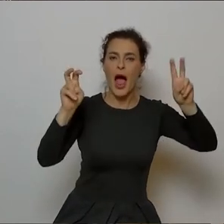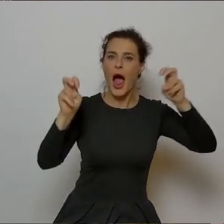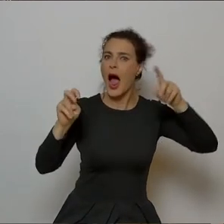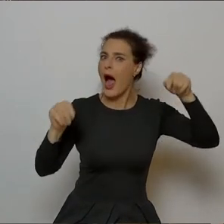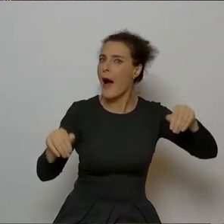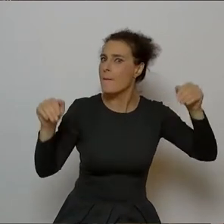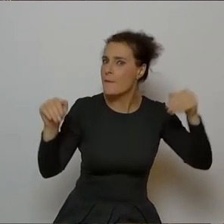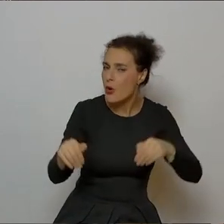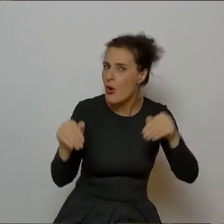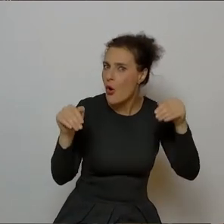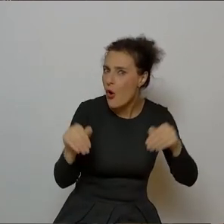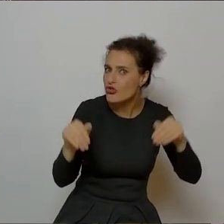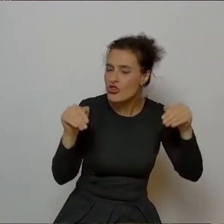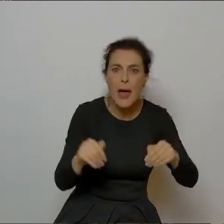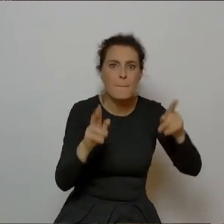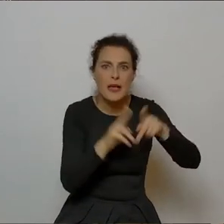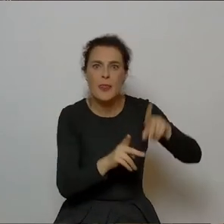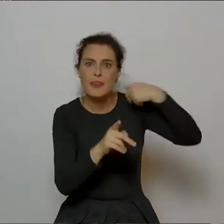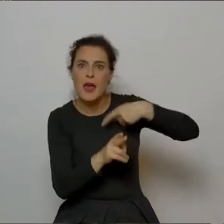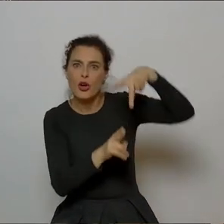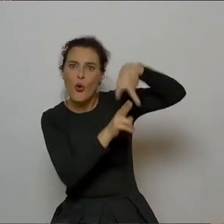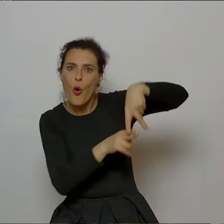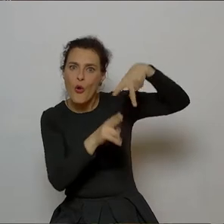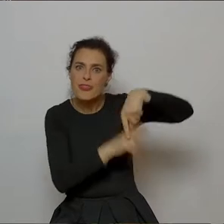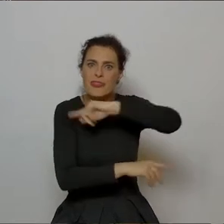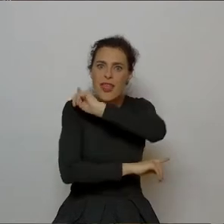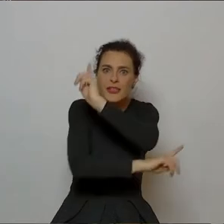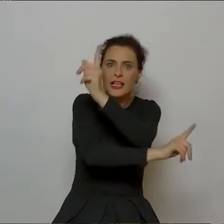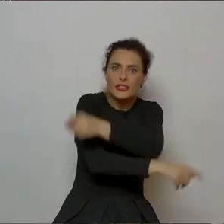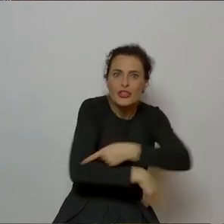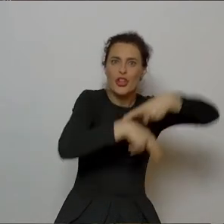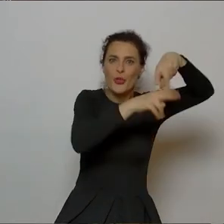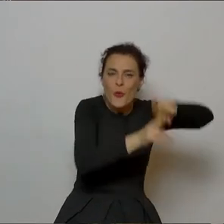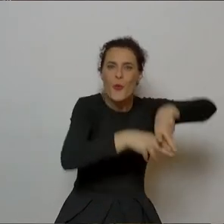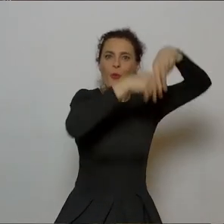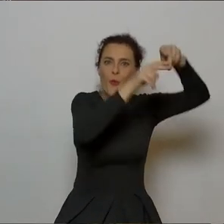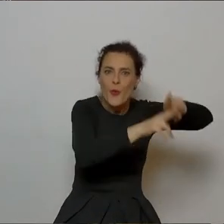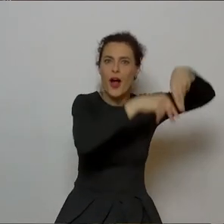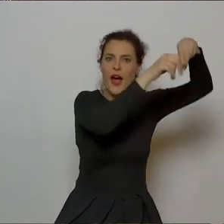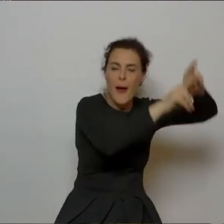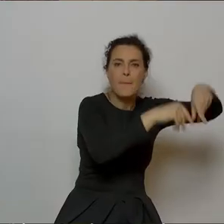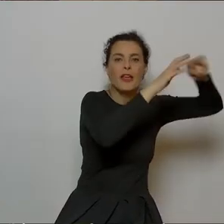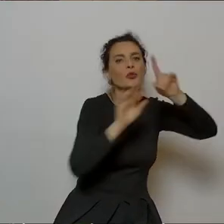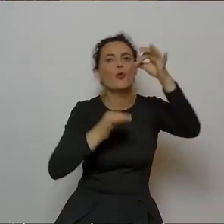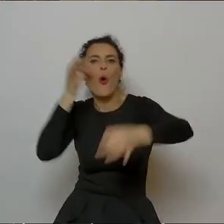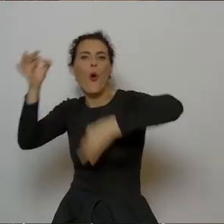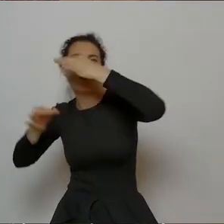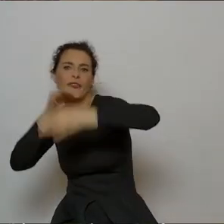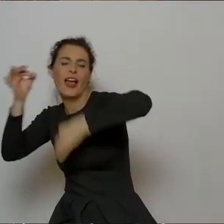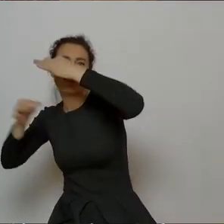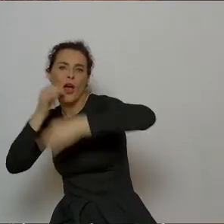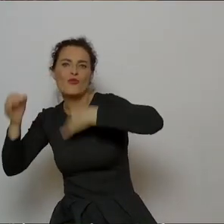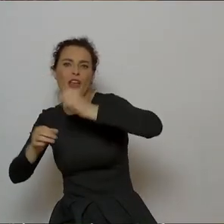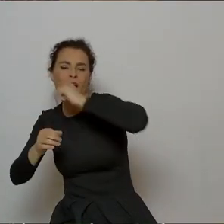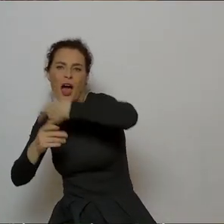by tak konia ze skrzydłami, co to o nim grecki dziadek śpiewał, albo